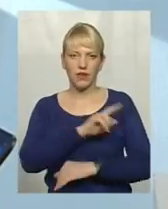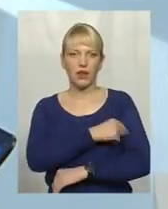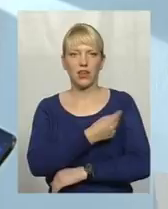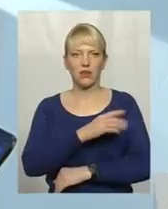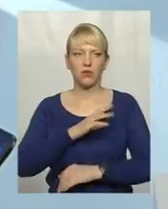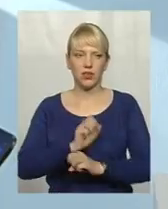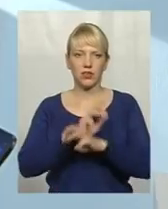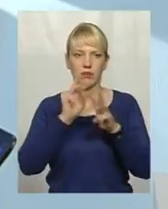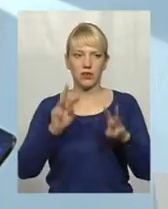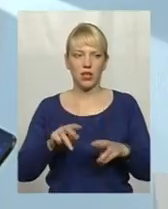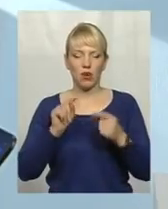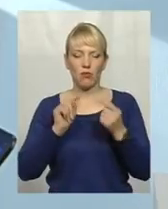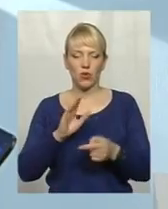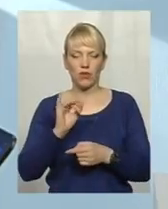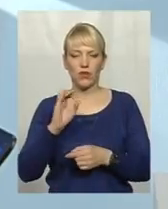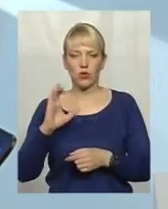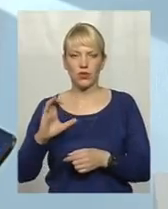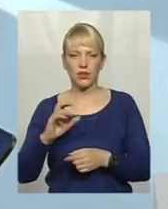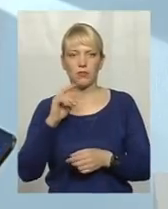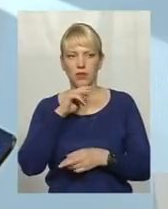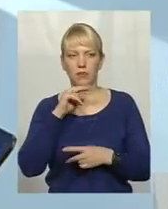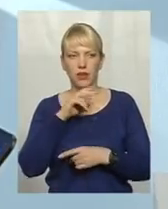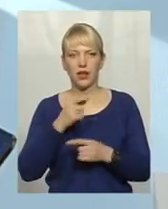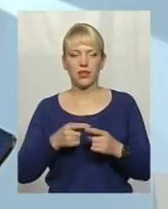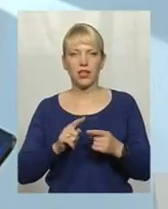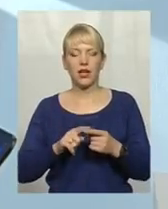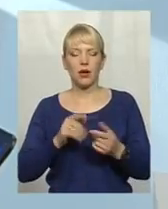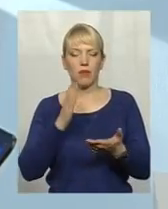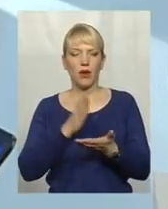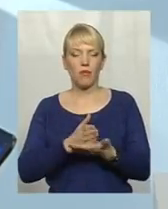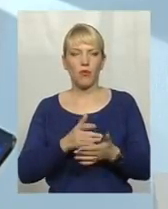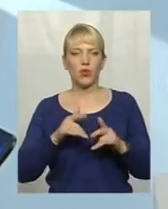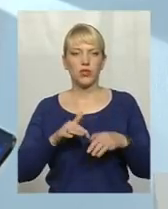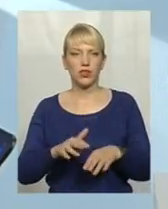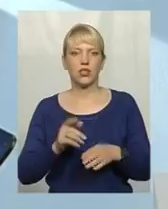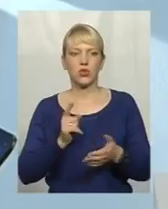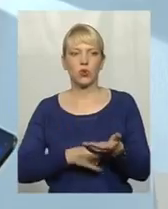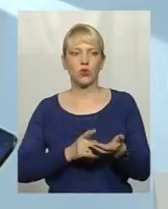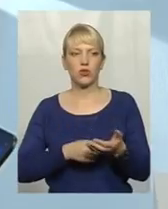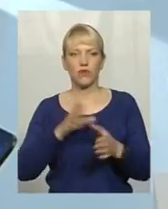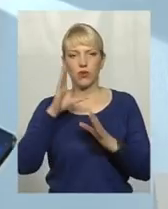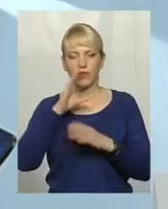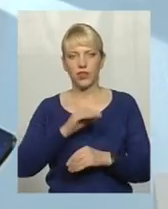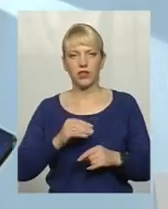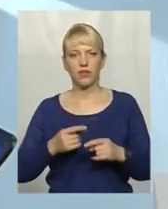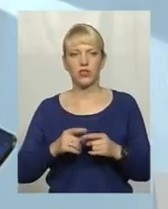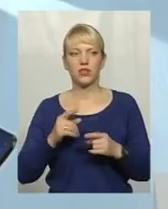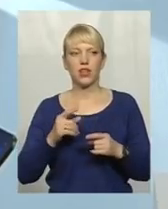забезпечена противірусними препаратами, саме прямої дії з доказовою ефективністю,